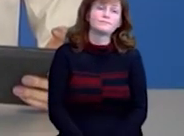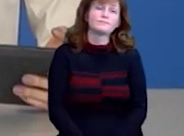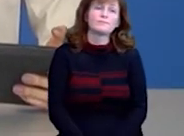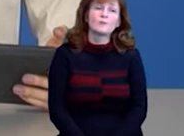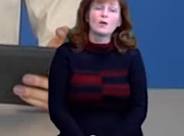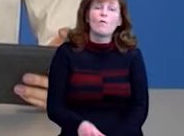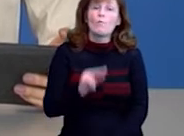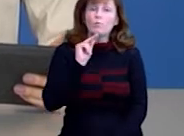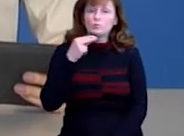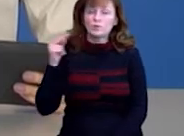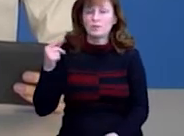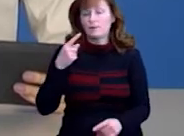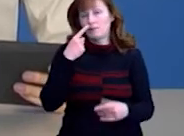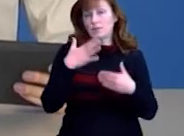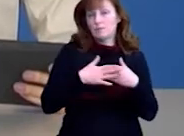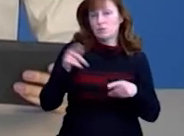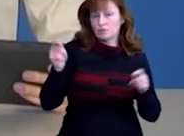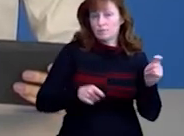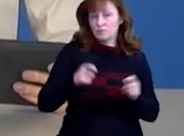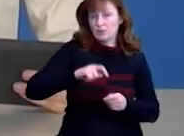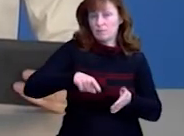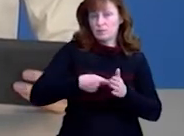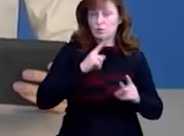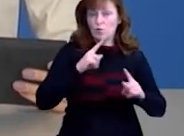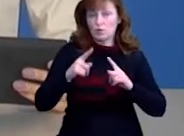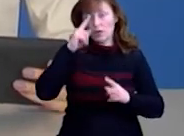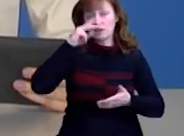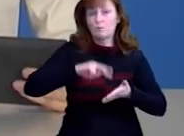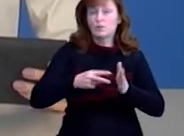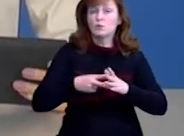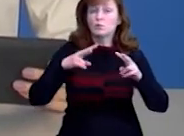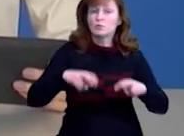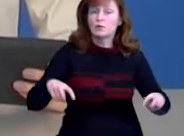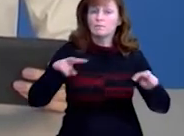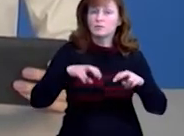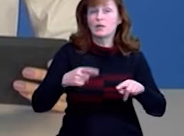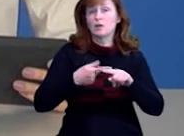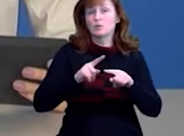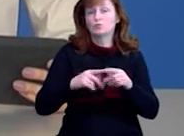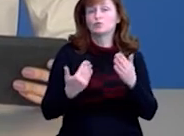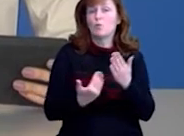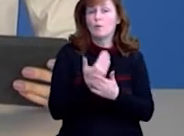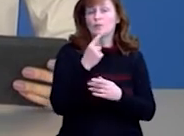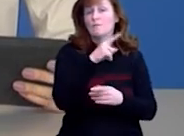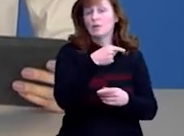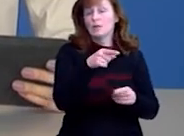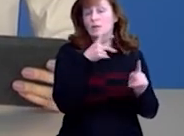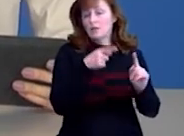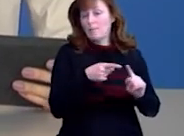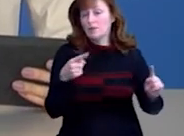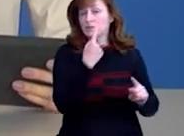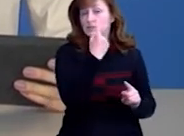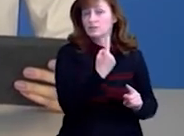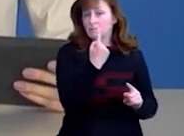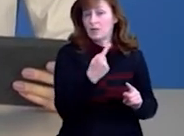Нагадаємо, у Чернігові на найближчій сесії міської ради планують розглянути проект рішення, щоб обнулити на період з 1 до 30